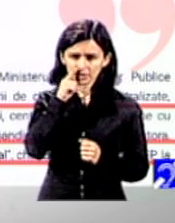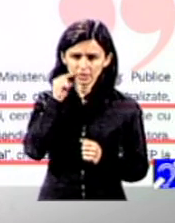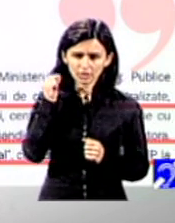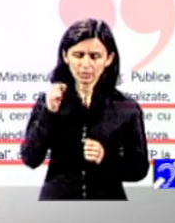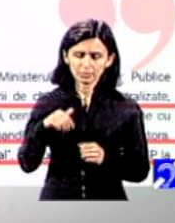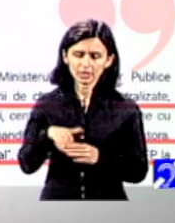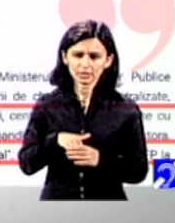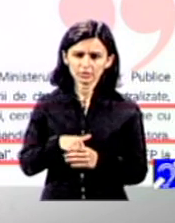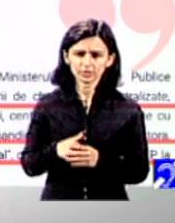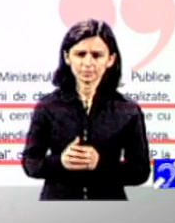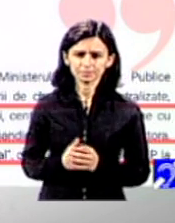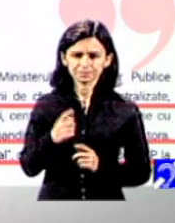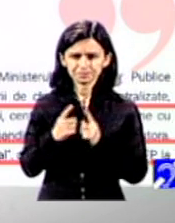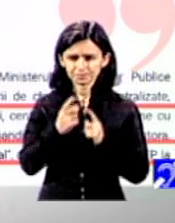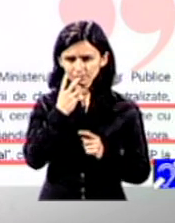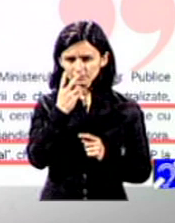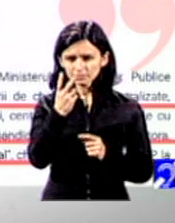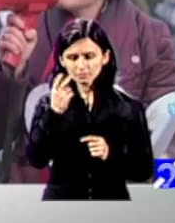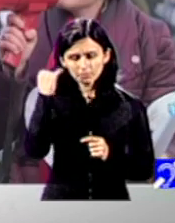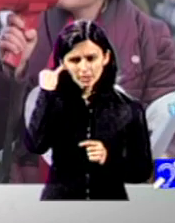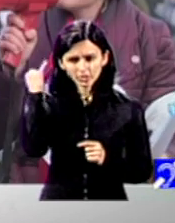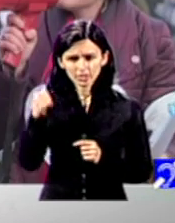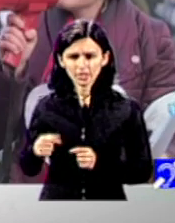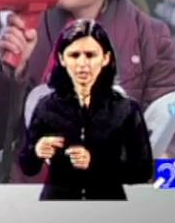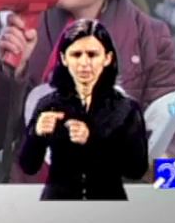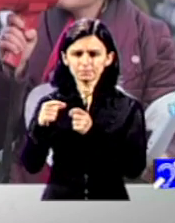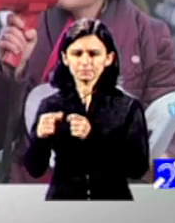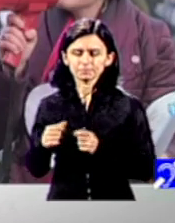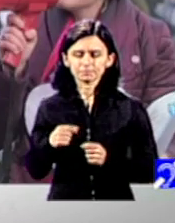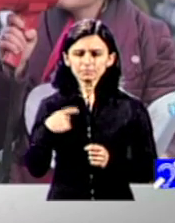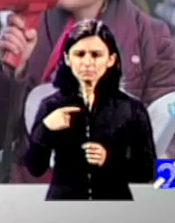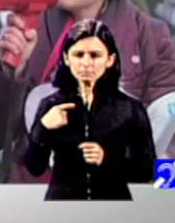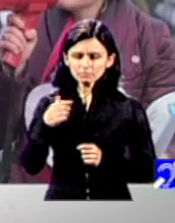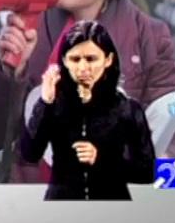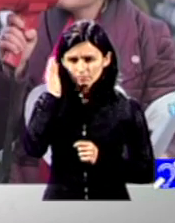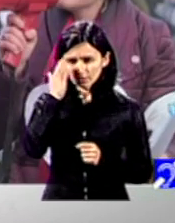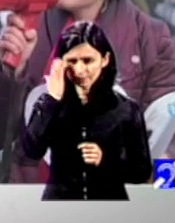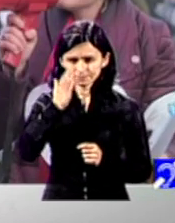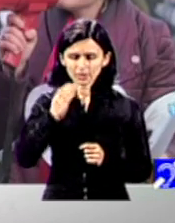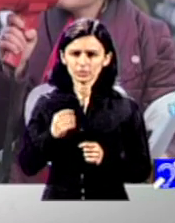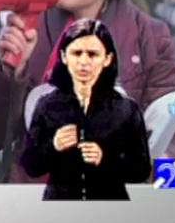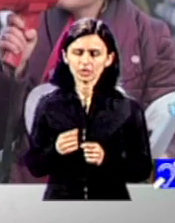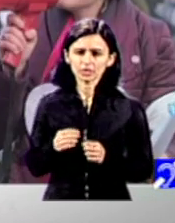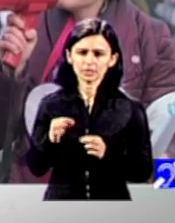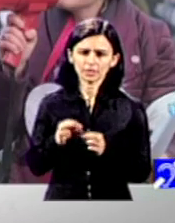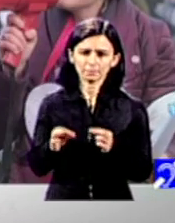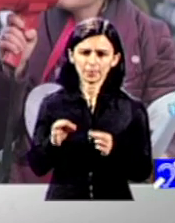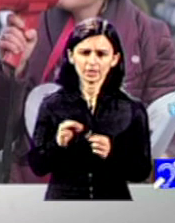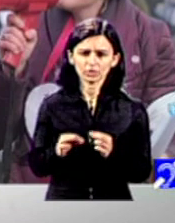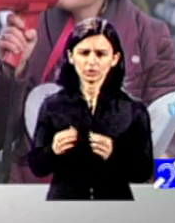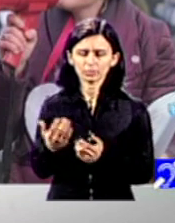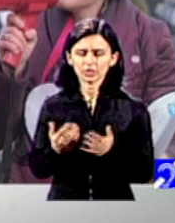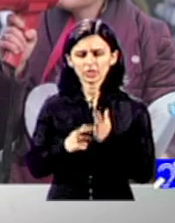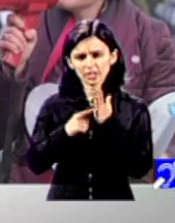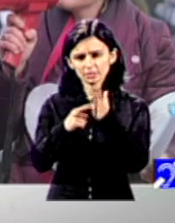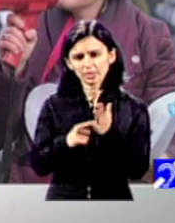logică instituțională, există aici o școală întreagă de economie care se numește Public Choice și care îți arată